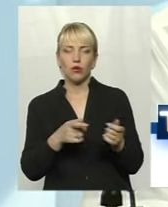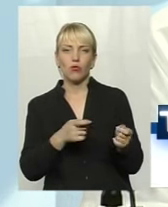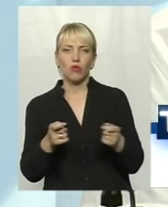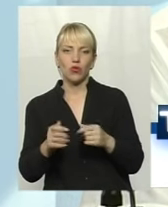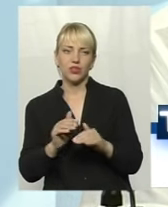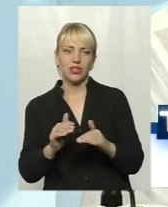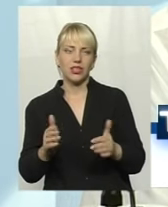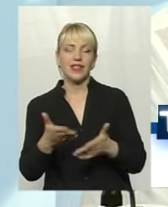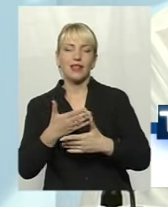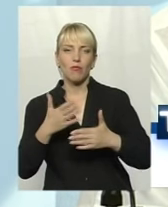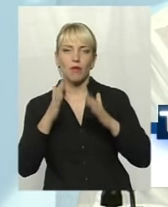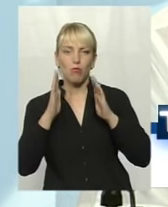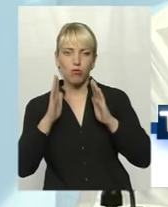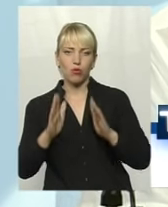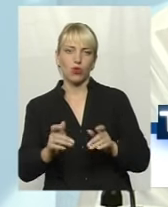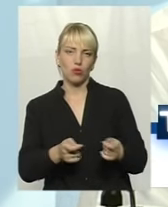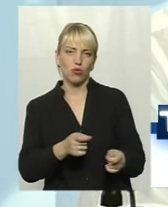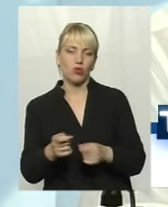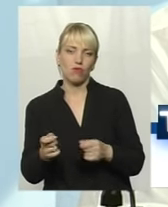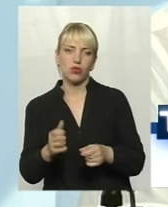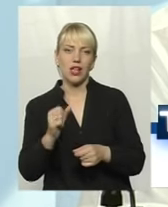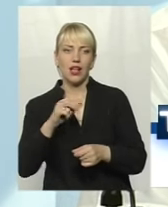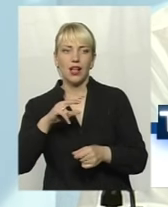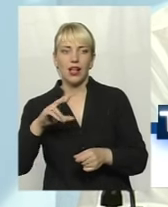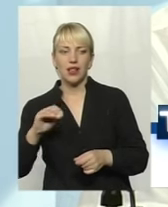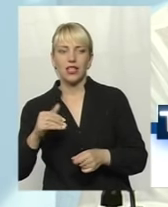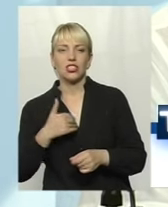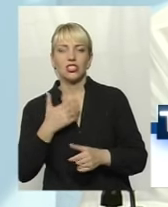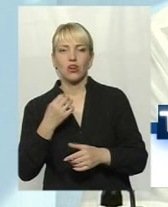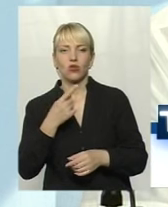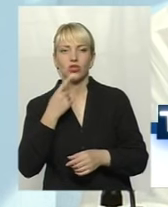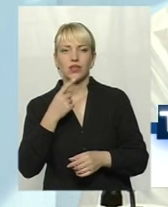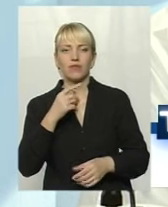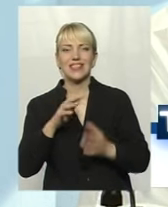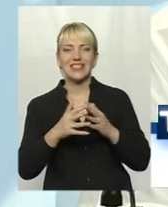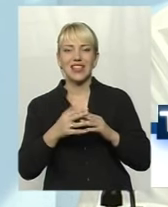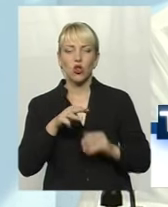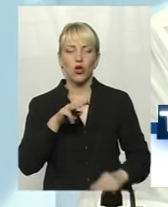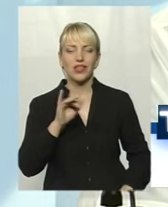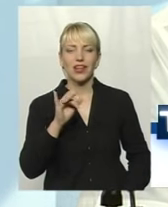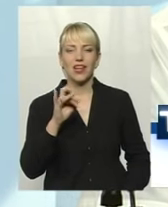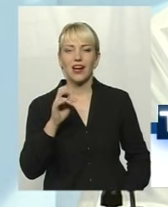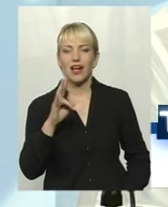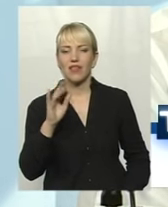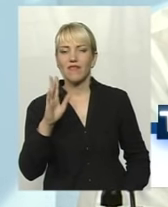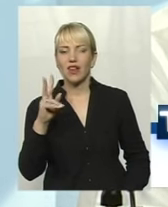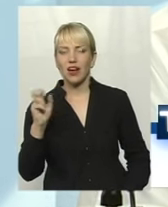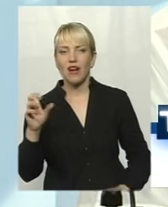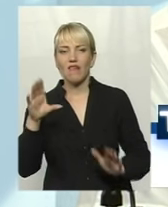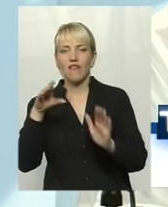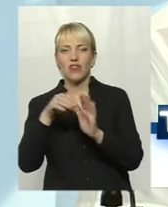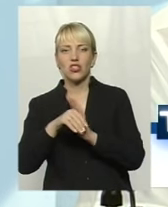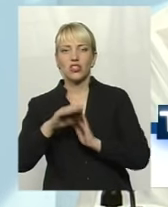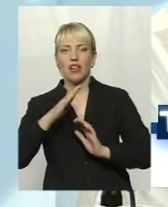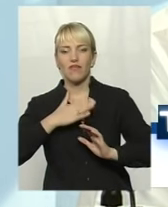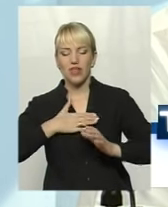ми будемо довозити. Але, ще Олег Маркович, вам хочу сказати, село Тиранюка теж війшло в наше об'єднання. І тому цей